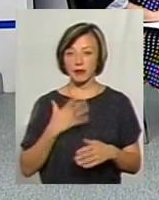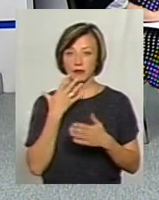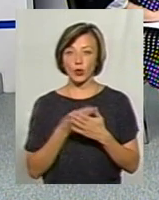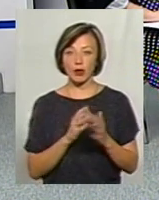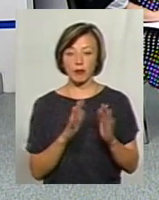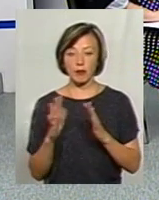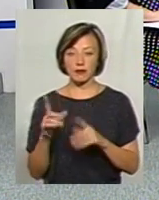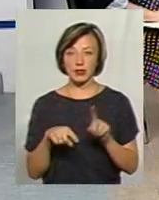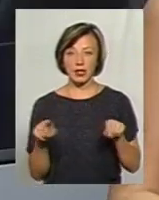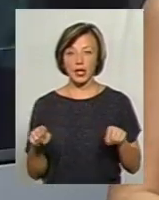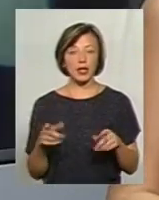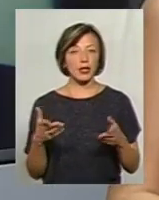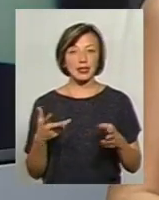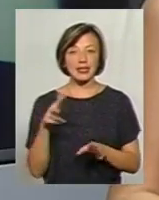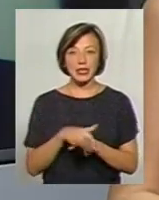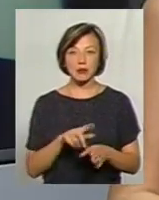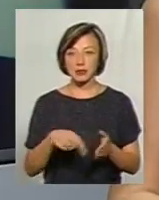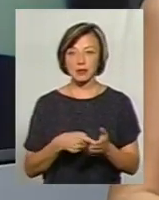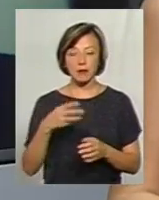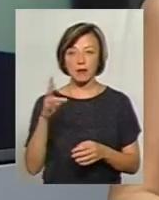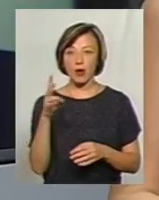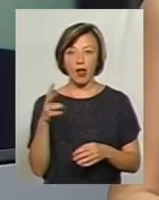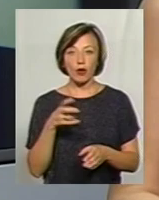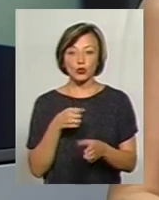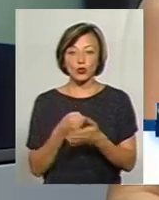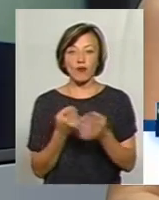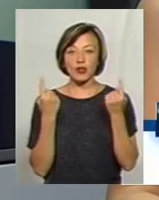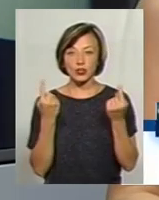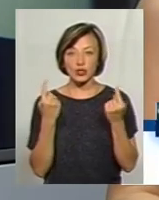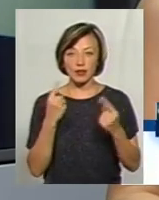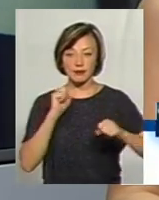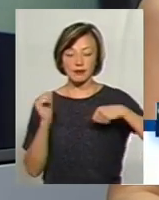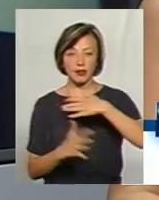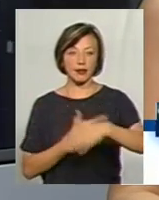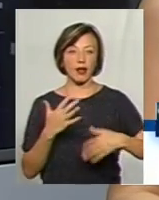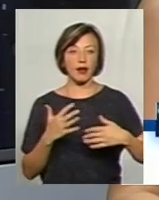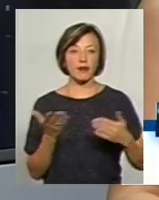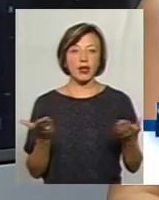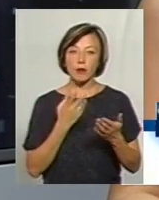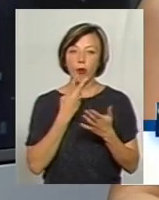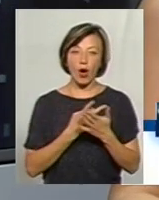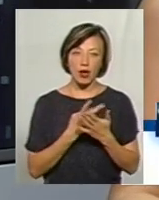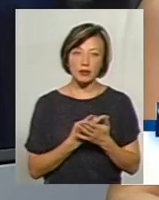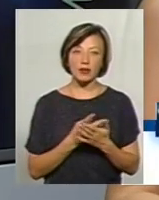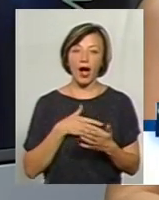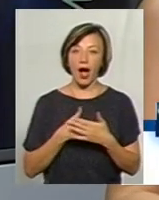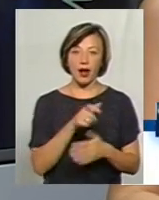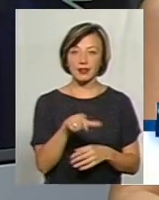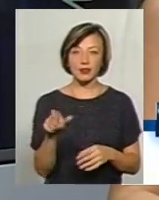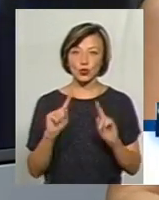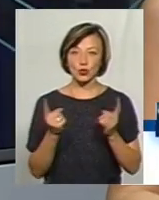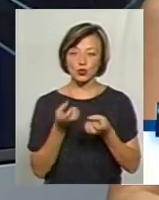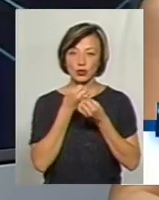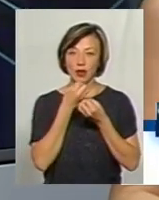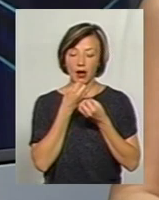моментах, тому що інколи тиск в місті Миколаєві доходить до величезних скандалів, які показують і активістів не в